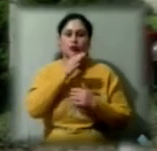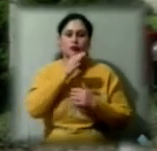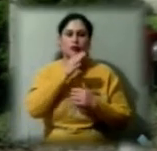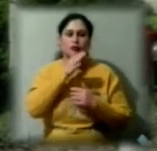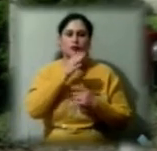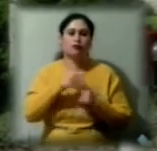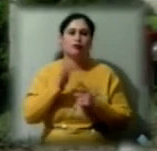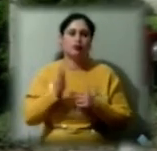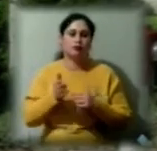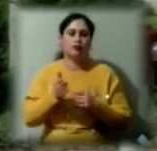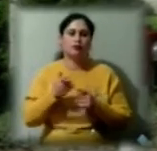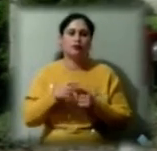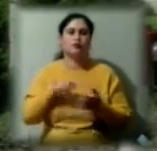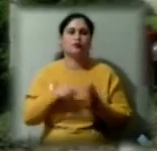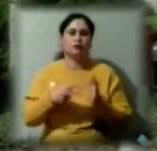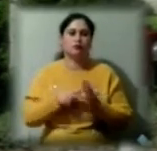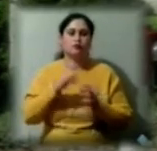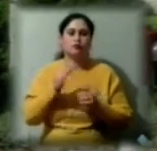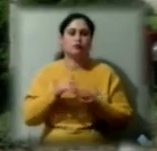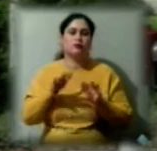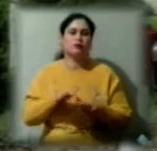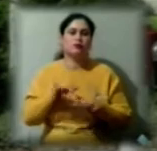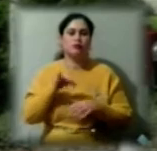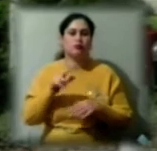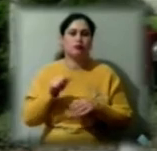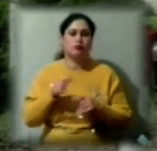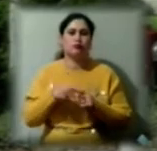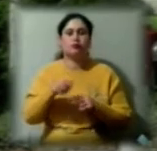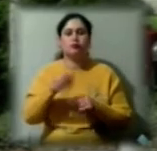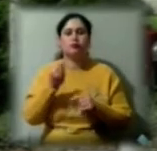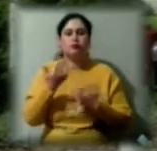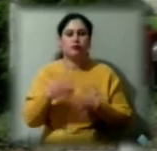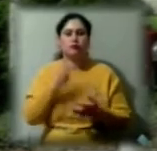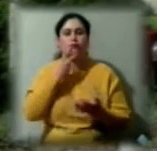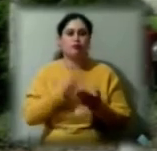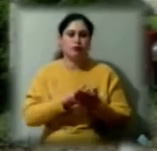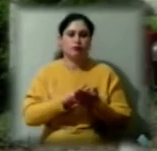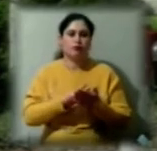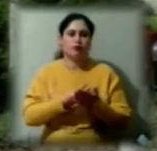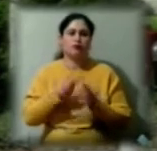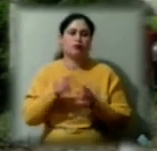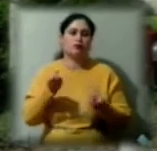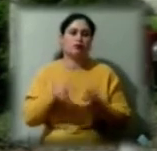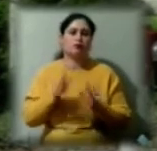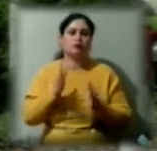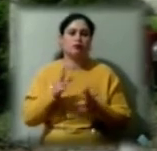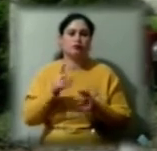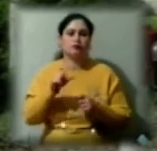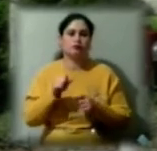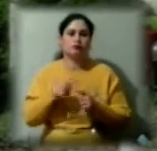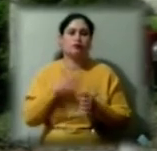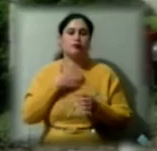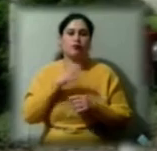запланована сесія міської ради. Ці кошти вже передбачені. Залишилось тільки за моїми колегами